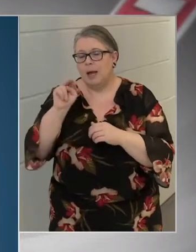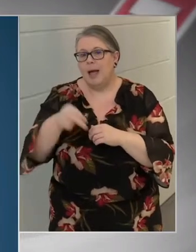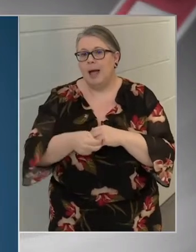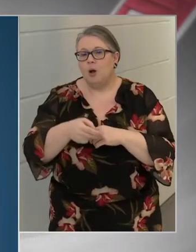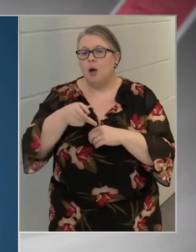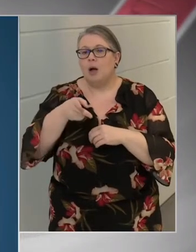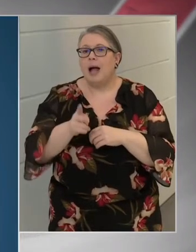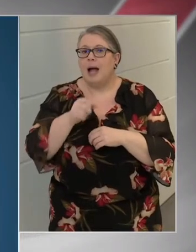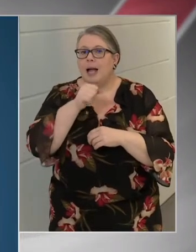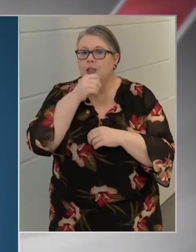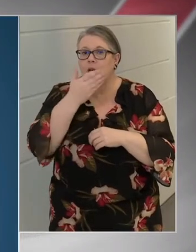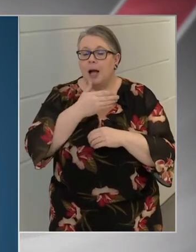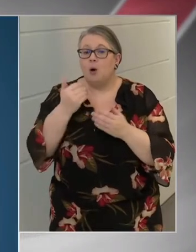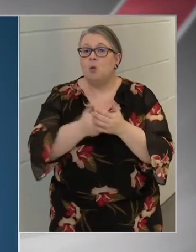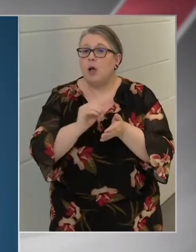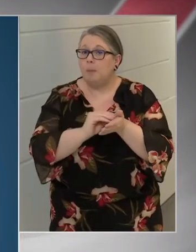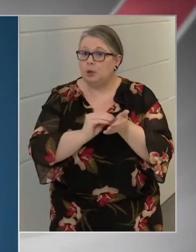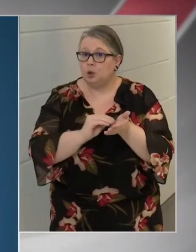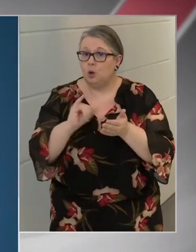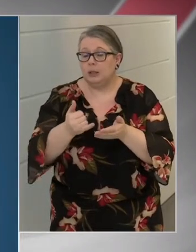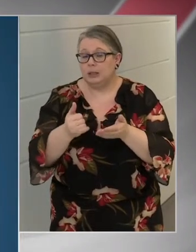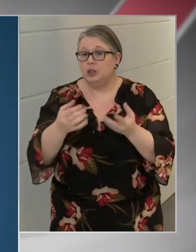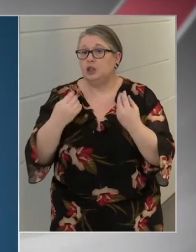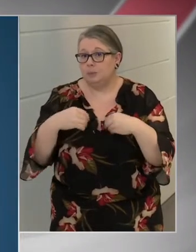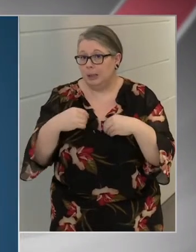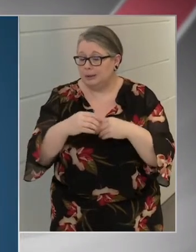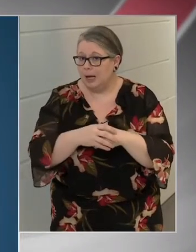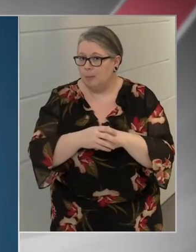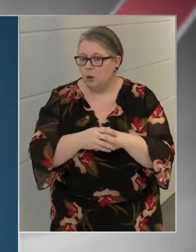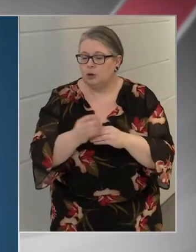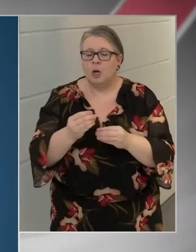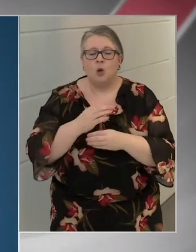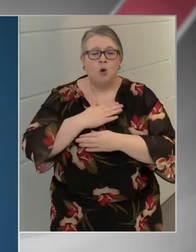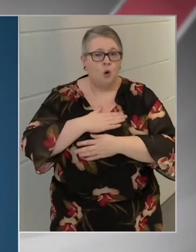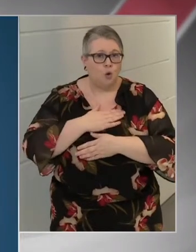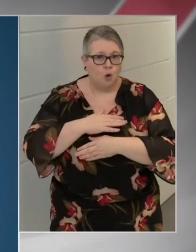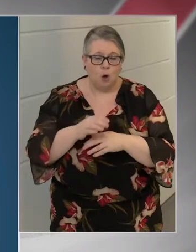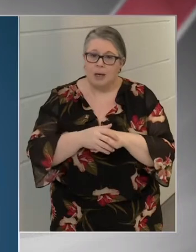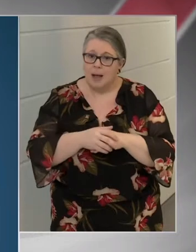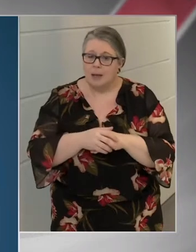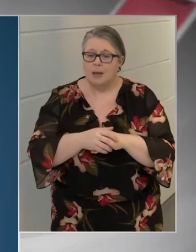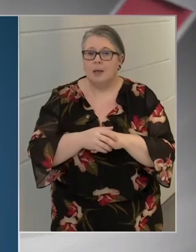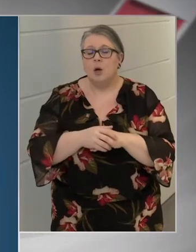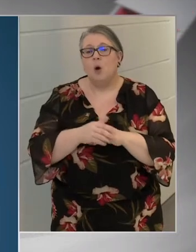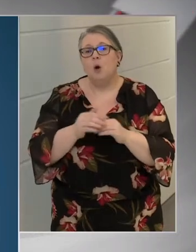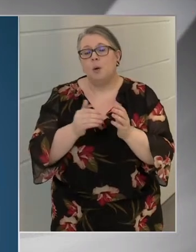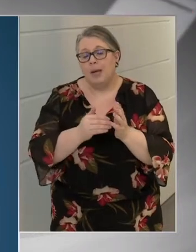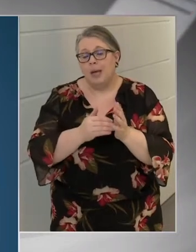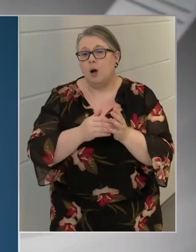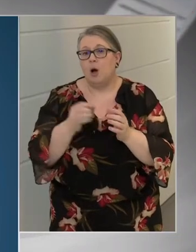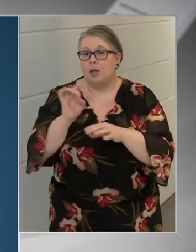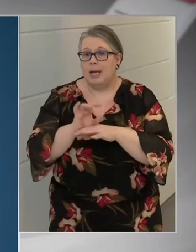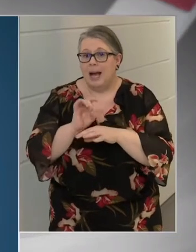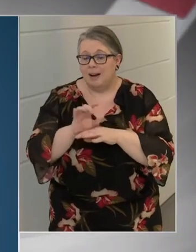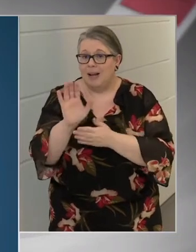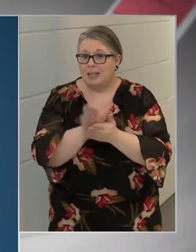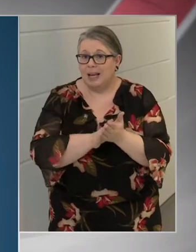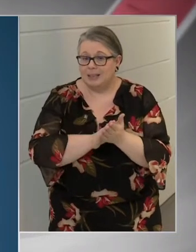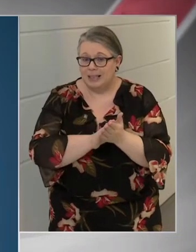KSH újabb adatokat is közölt. Nagyon örvendetes, hogy míg a járvány kezdete